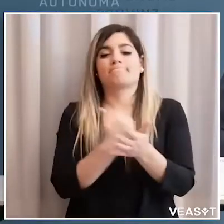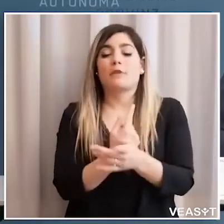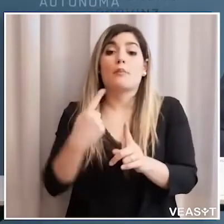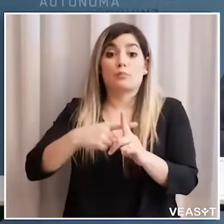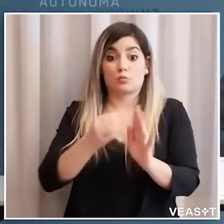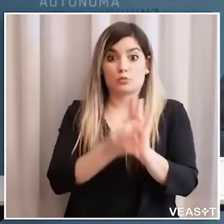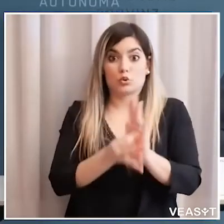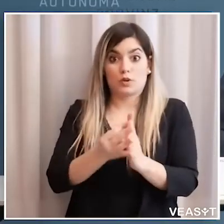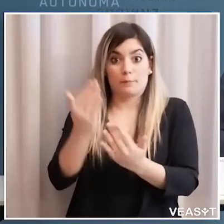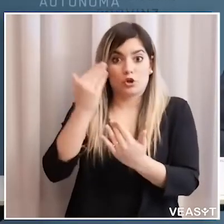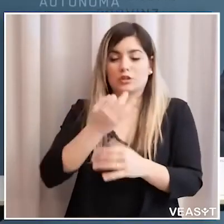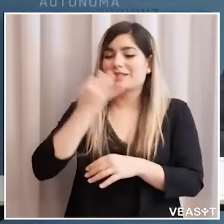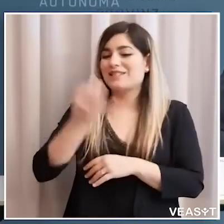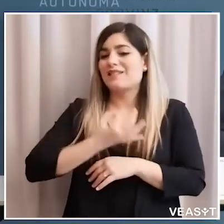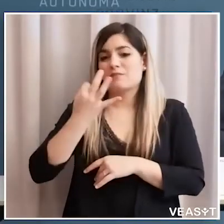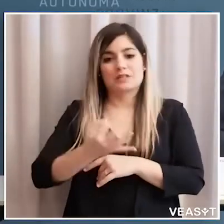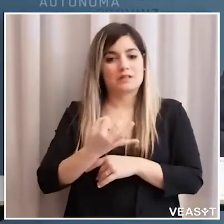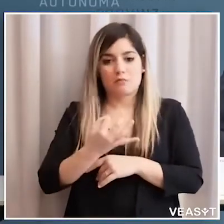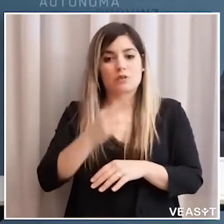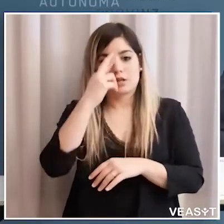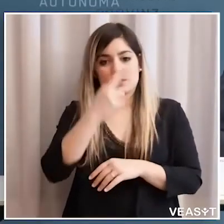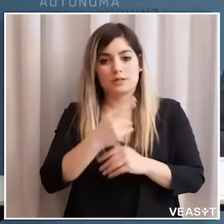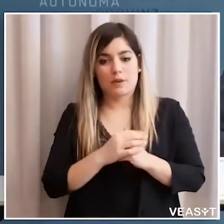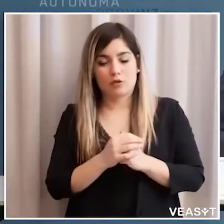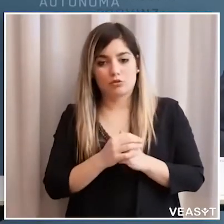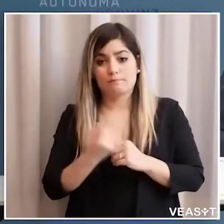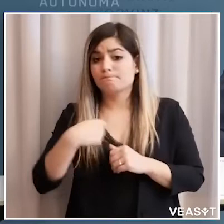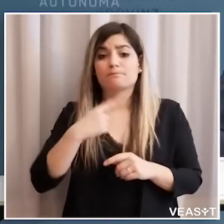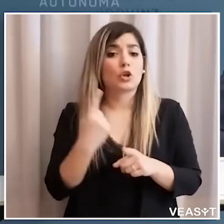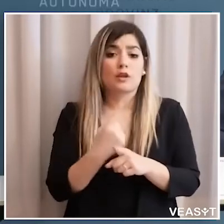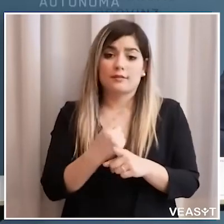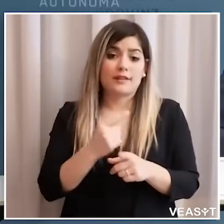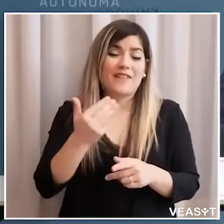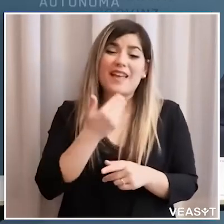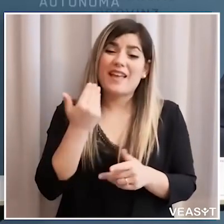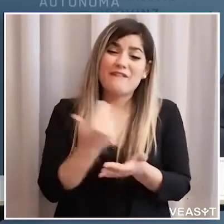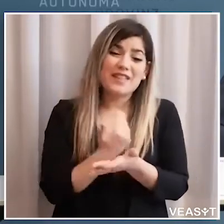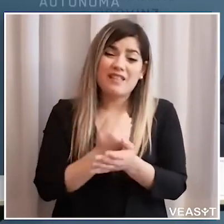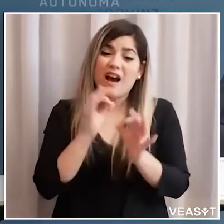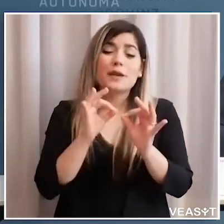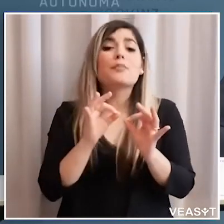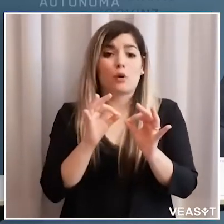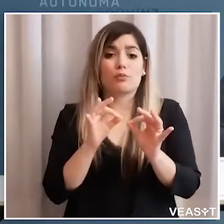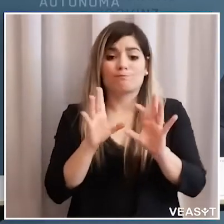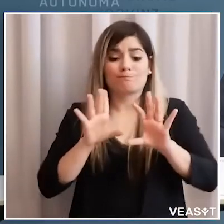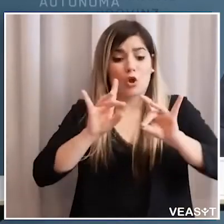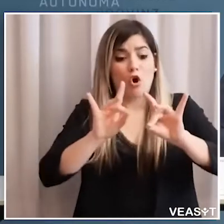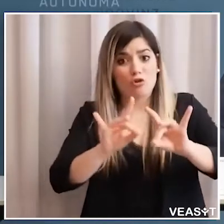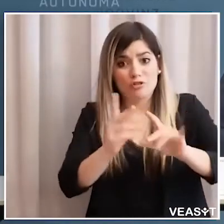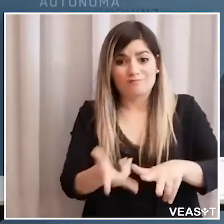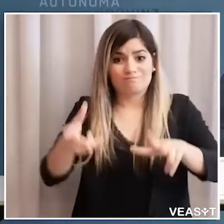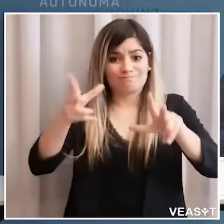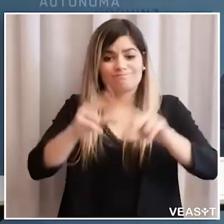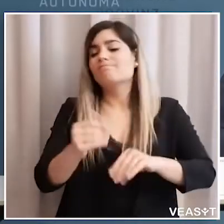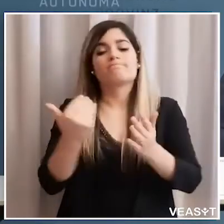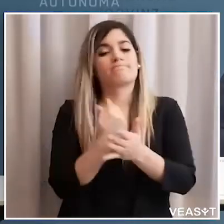tutte le misure di protezione però questo è necessario perché dobbiamo evitare assolutamente una seconda andata di contagi però